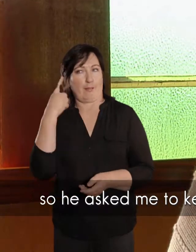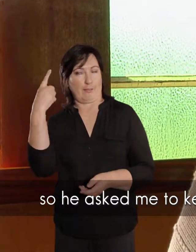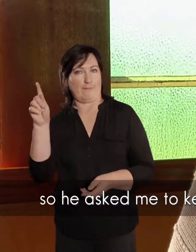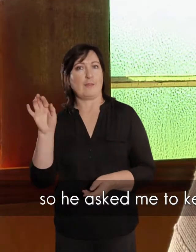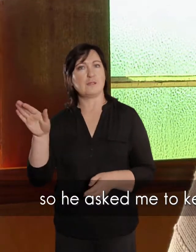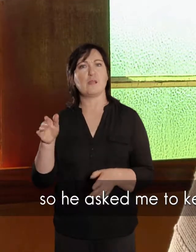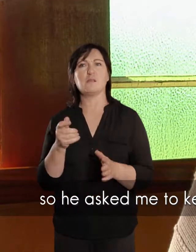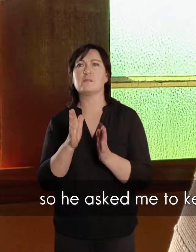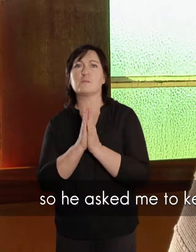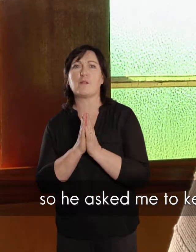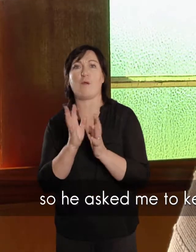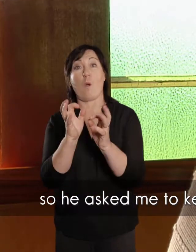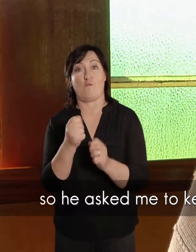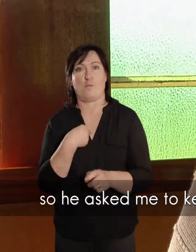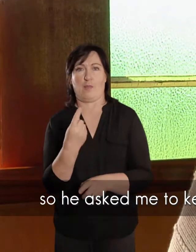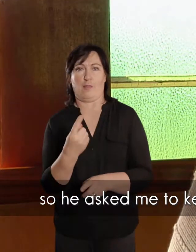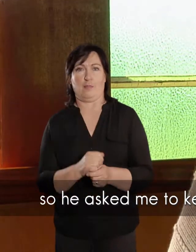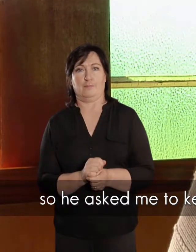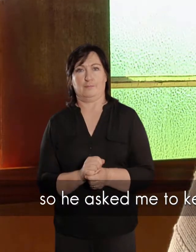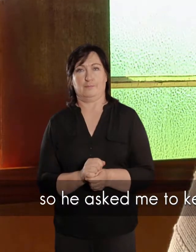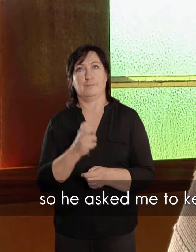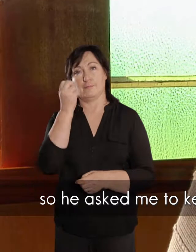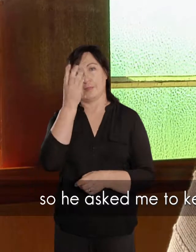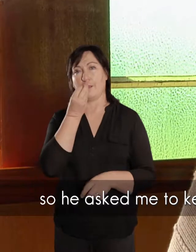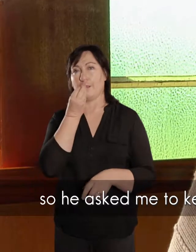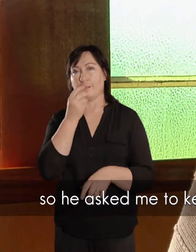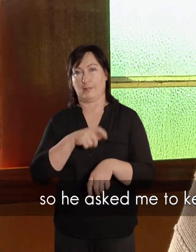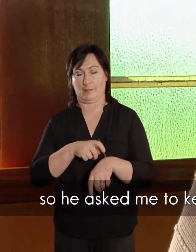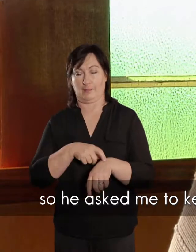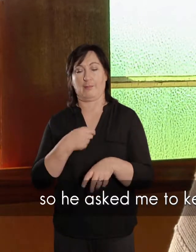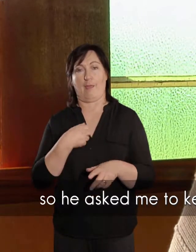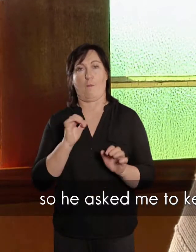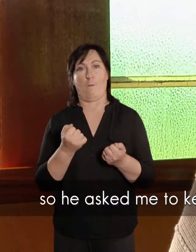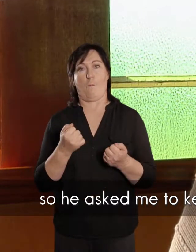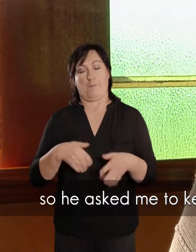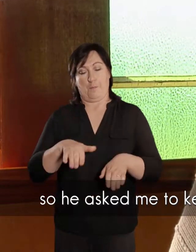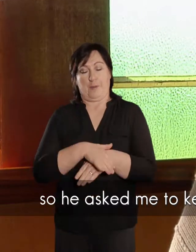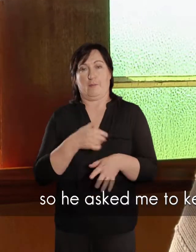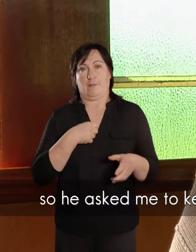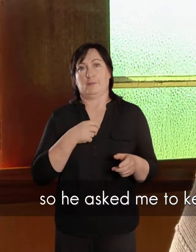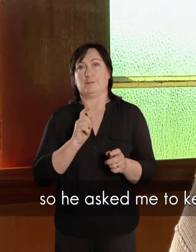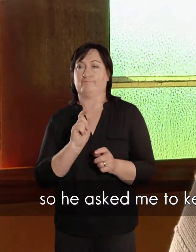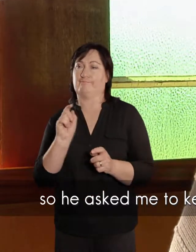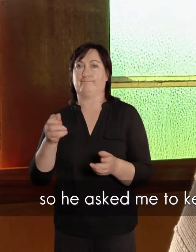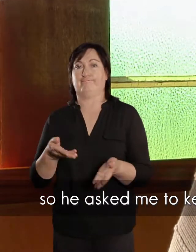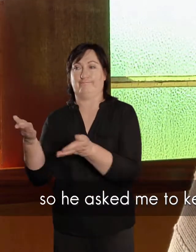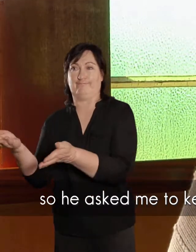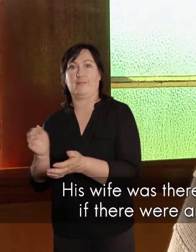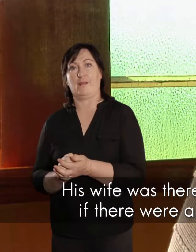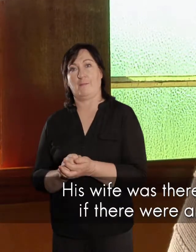en hy sê vir my, moet vir hom een uithou. En die middag, toe ek het nou vir hom neem, in my etens uur,